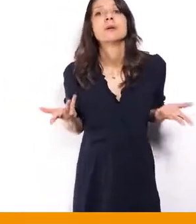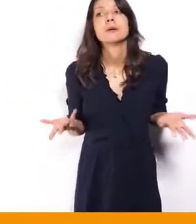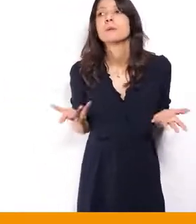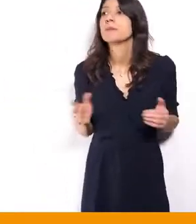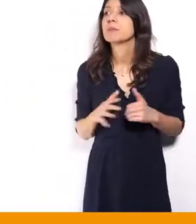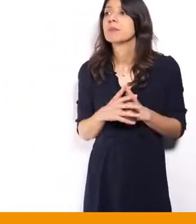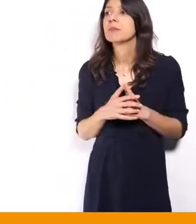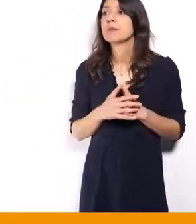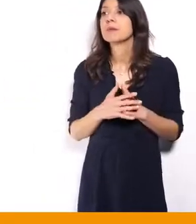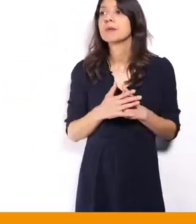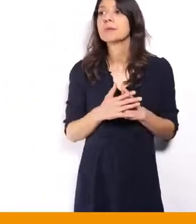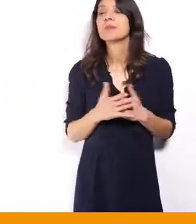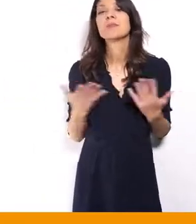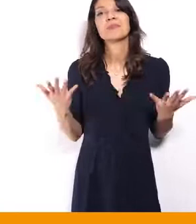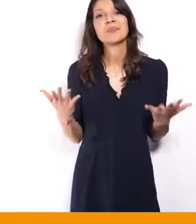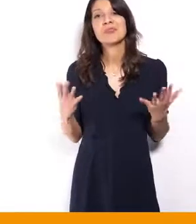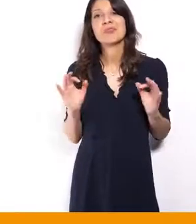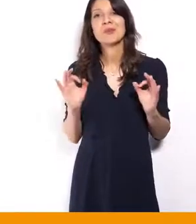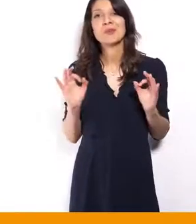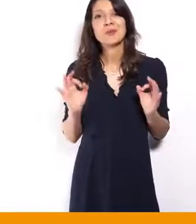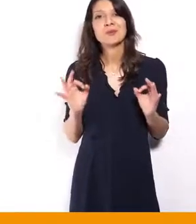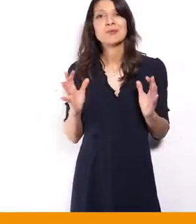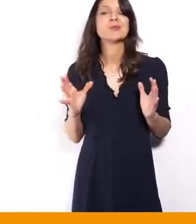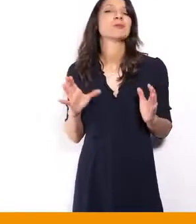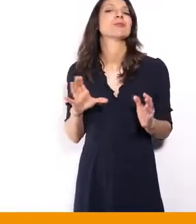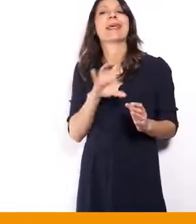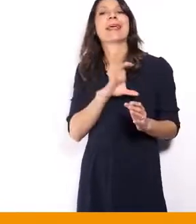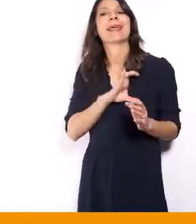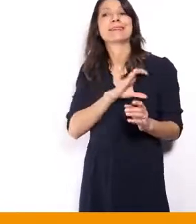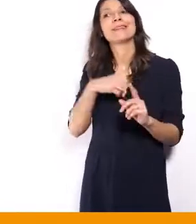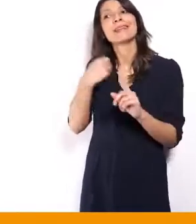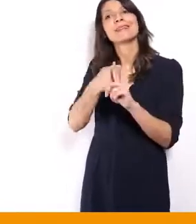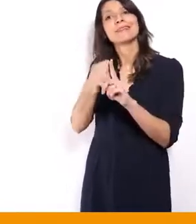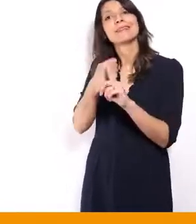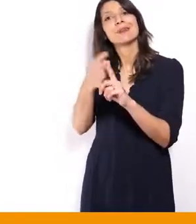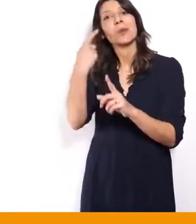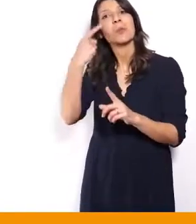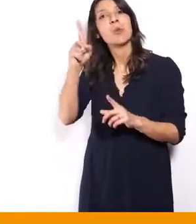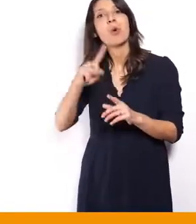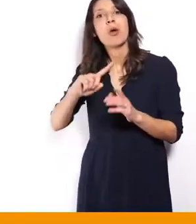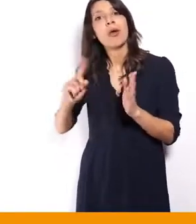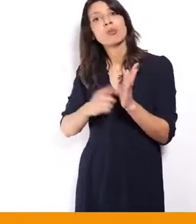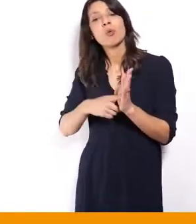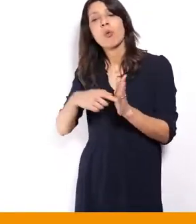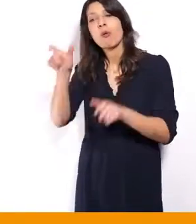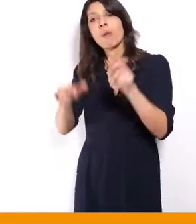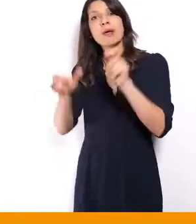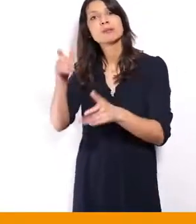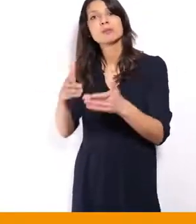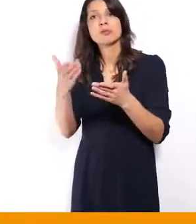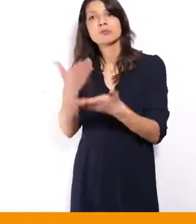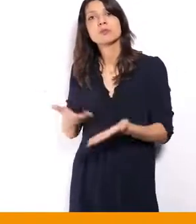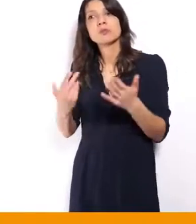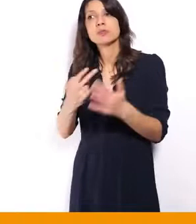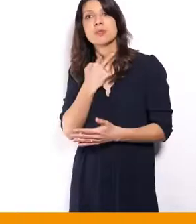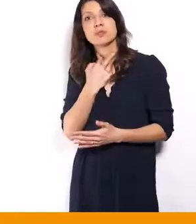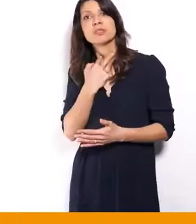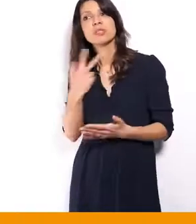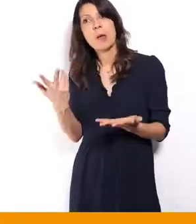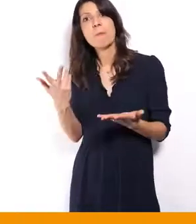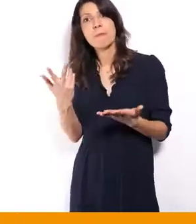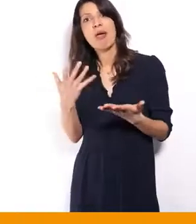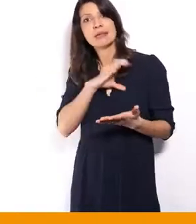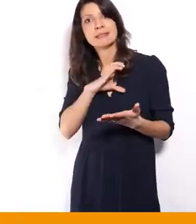collectif, il essaye de revendiquer, de lutter pour obtenir plus de droits pour les personnes handicapées. Vous avez cité un point